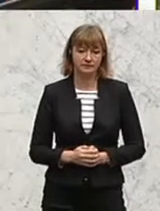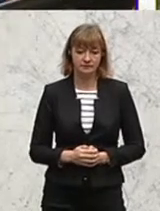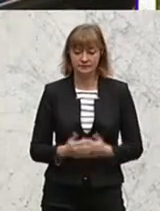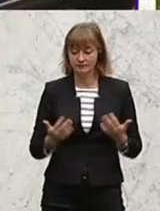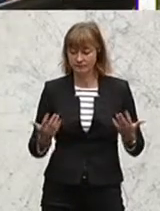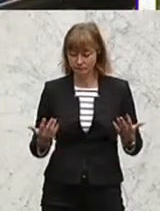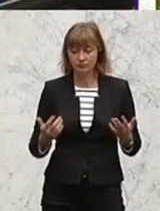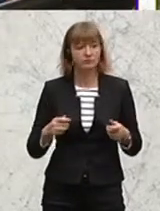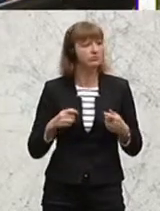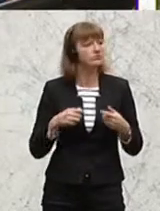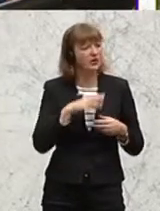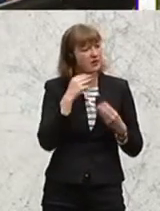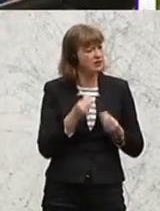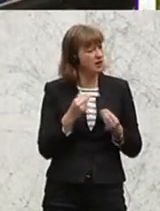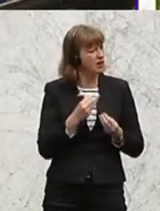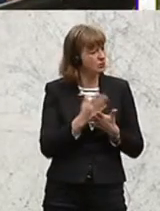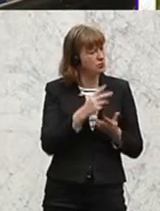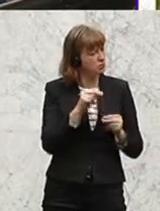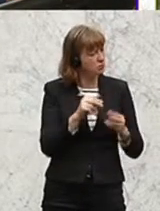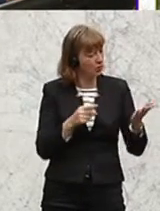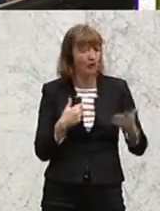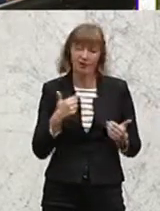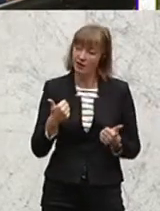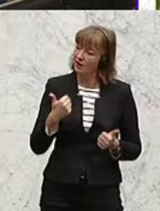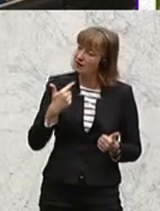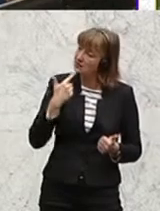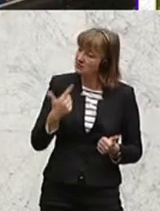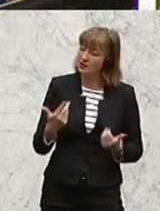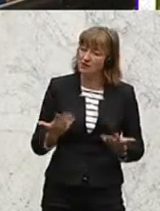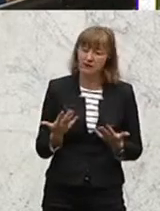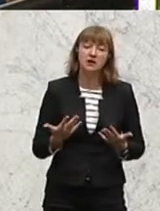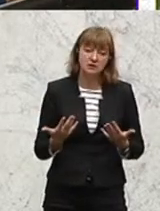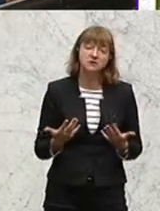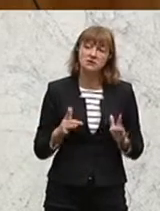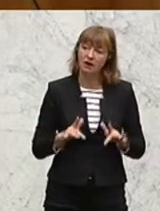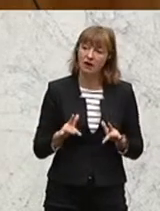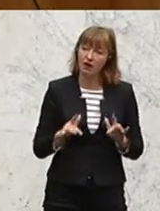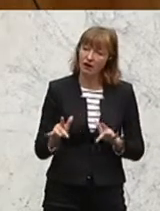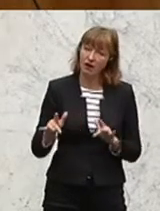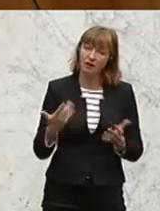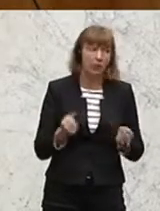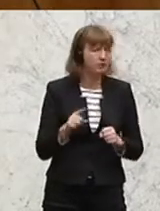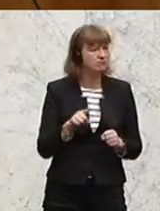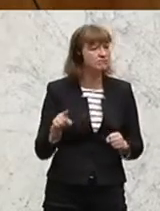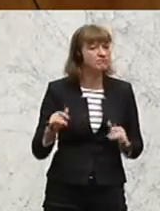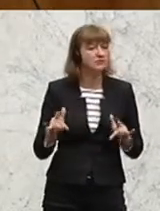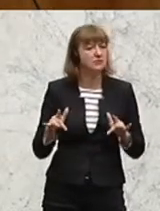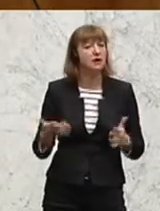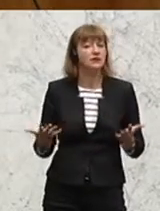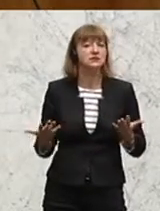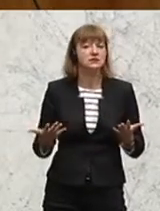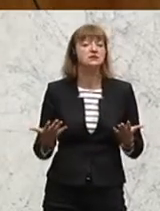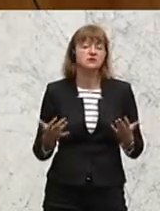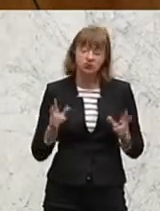Es gibt viele Dinge, die angesprochen worden sind. Ich sage nur eines, was stattfindet, und das ist in weiten Politfeldern so, ist die